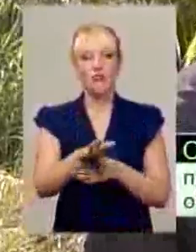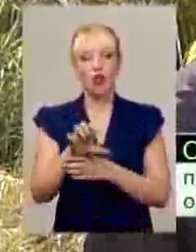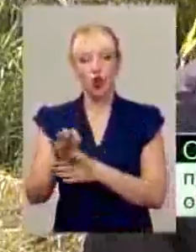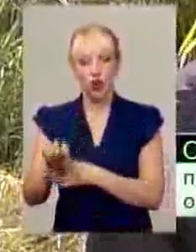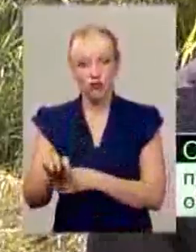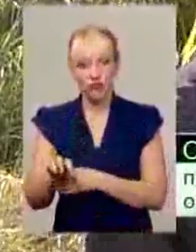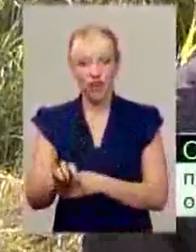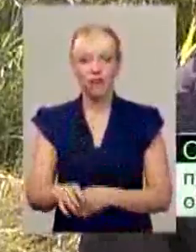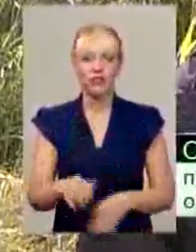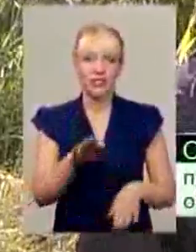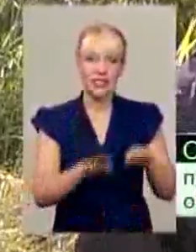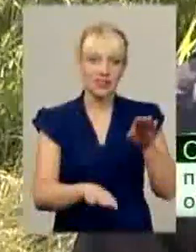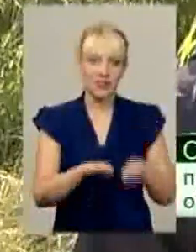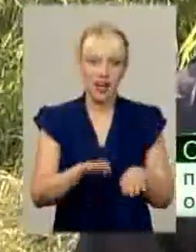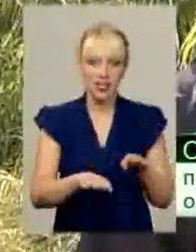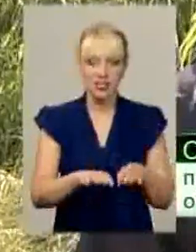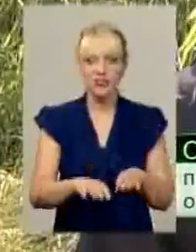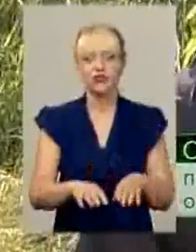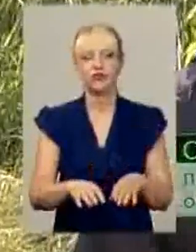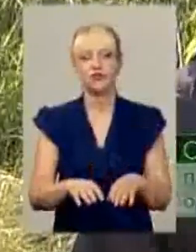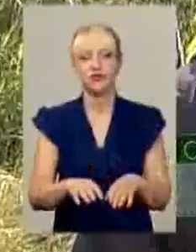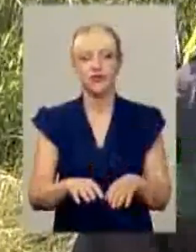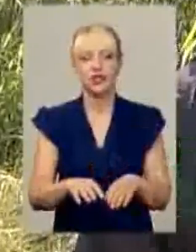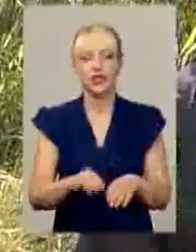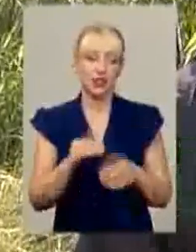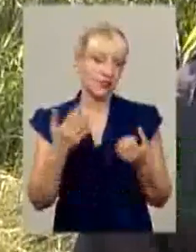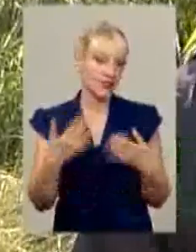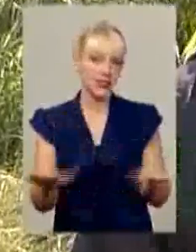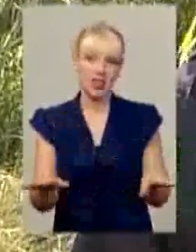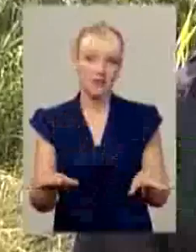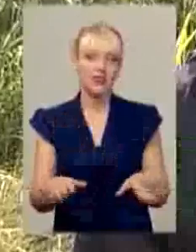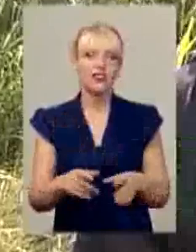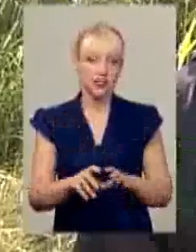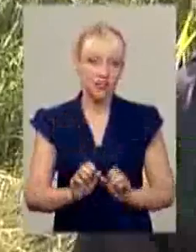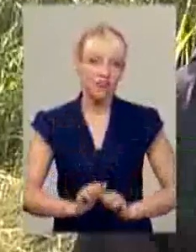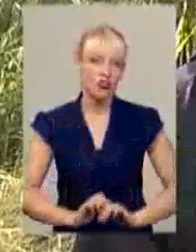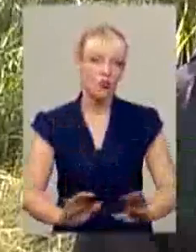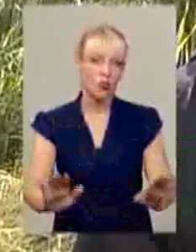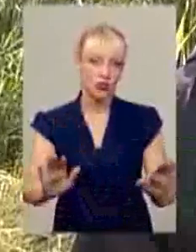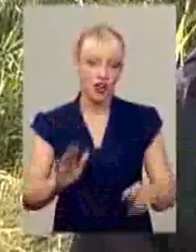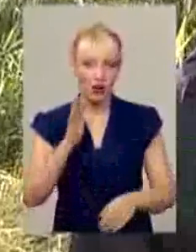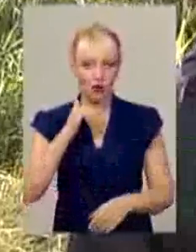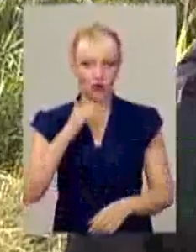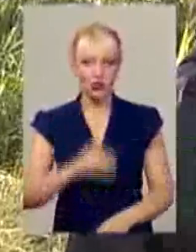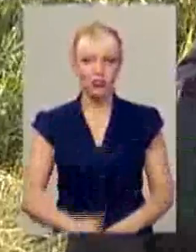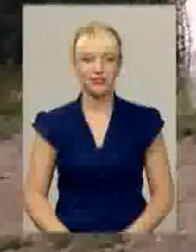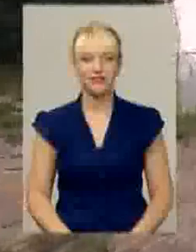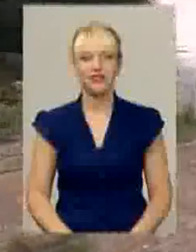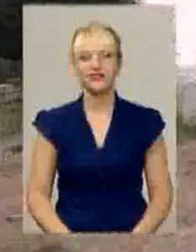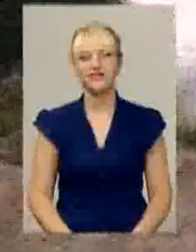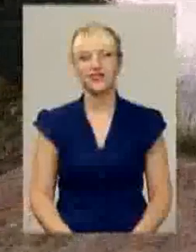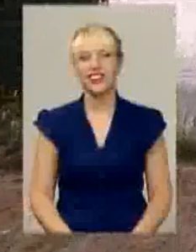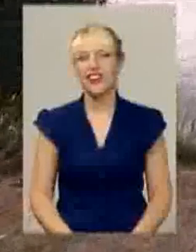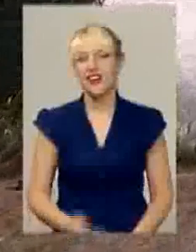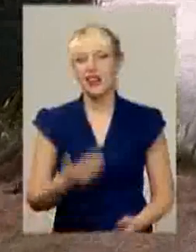сказати, переміг її на виважуванні, заставив її клюнути. Ну і все, відпустив, підростати, давати потомство якесь майбутньому.